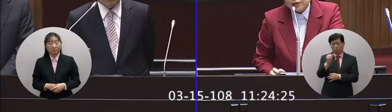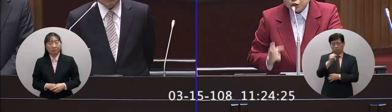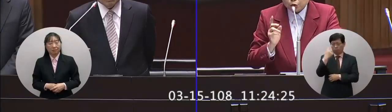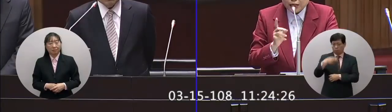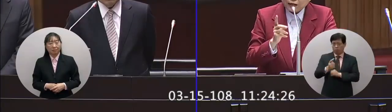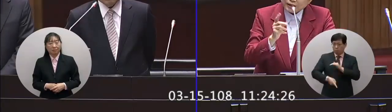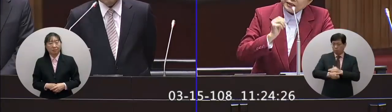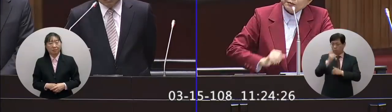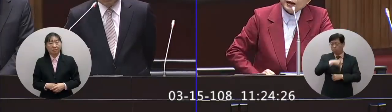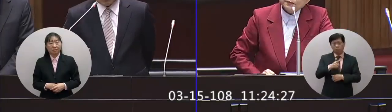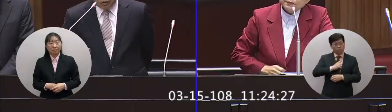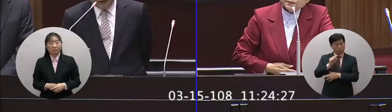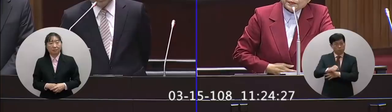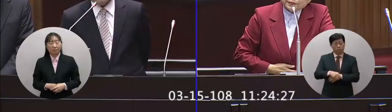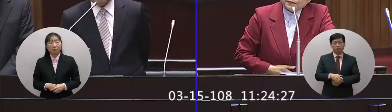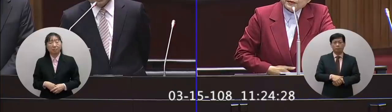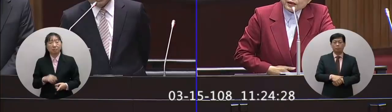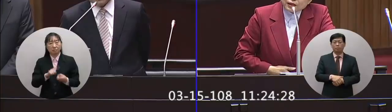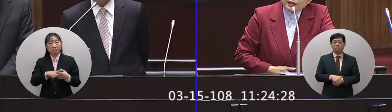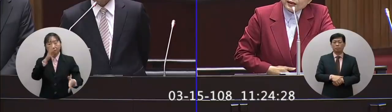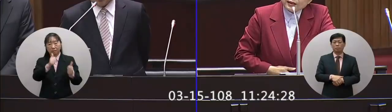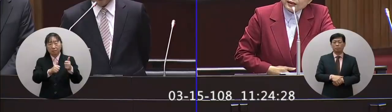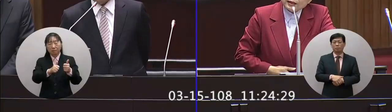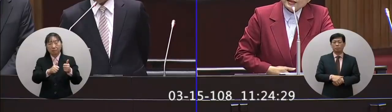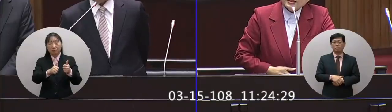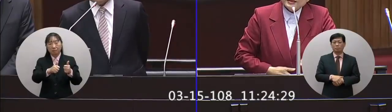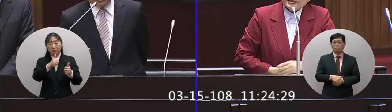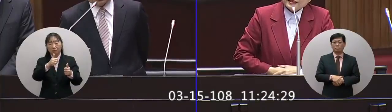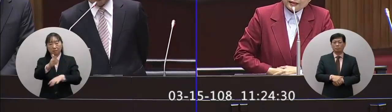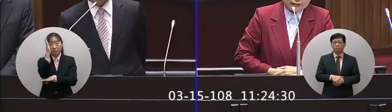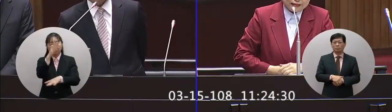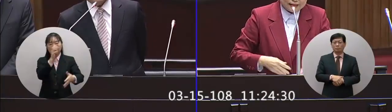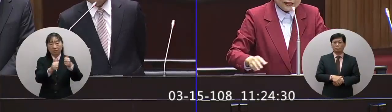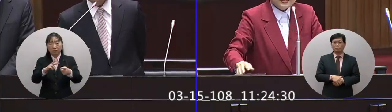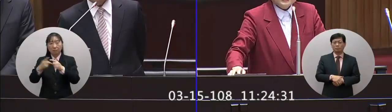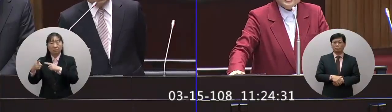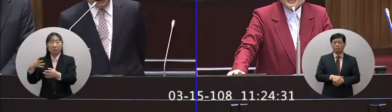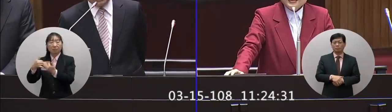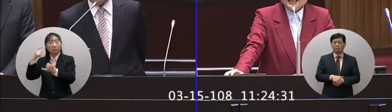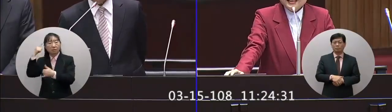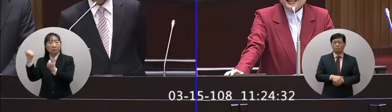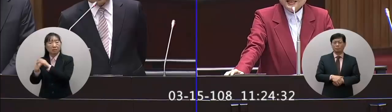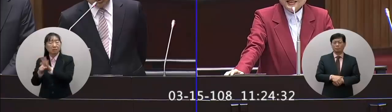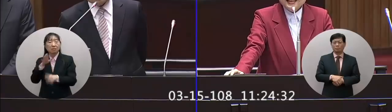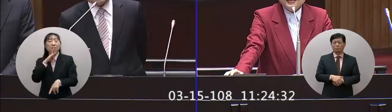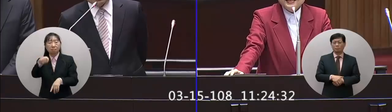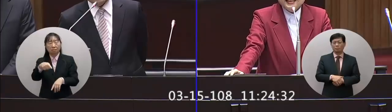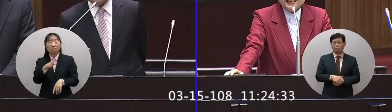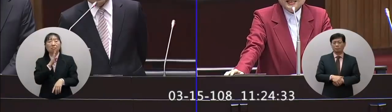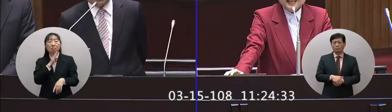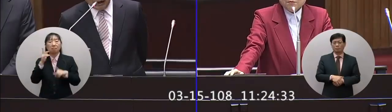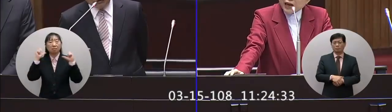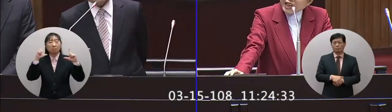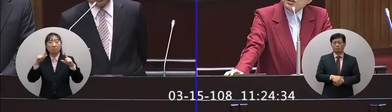可以再犯酒駕你贊成嗎官員跟明代是公務員或者是公眾人物應該做